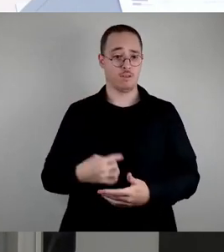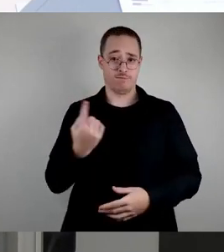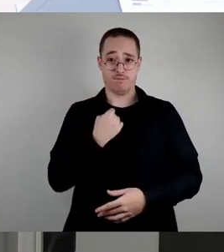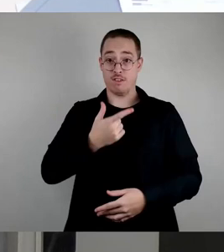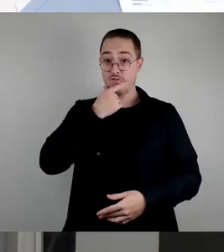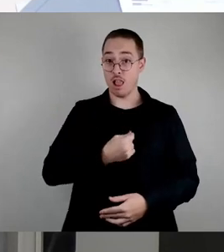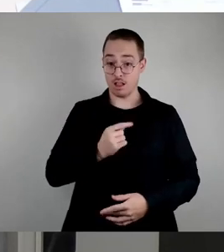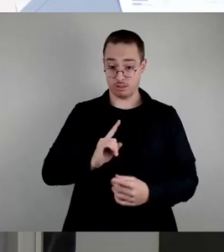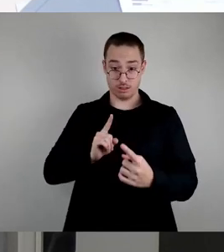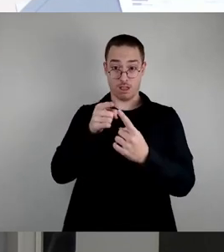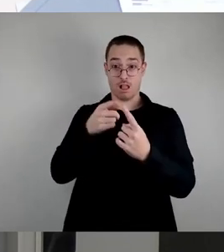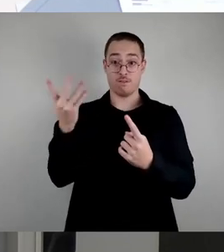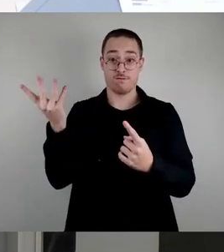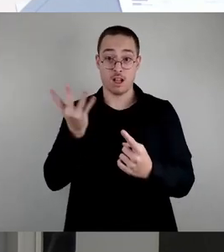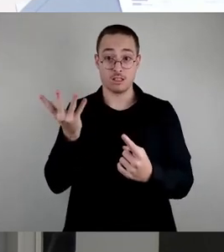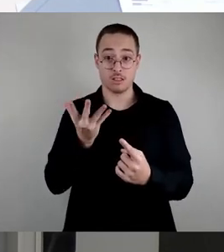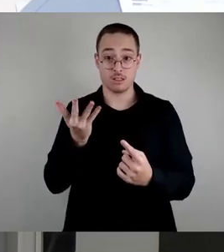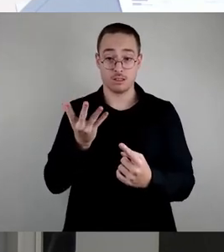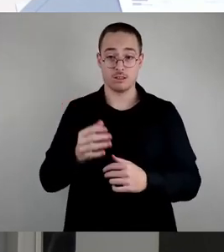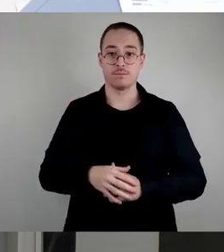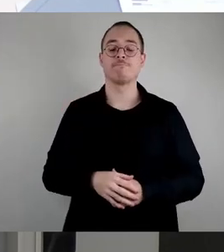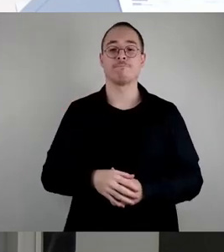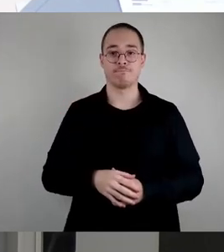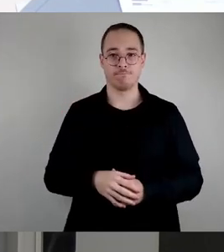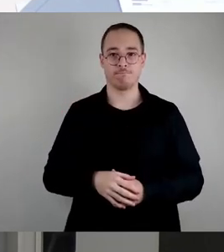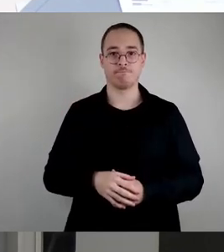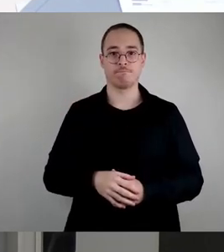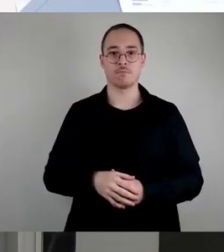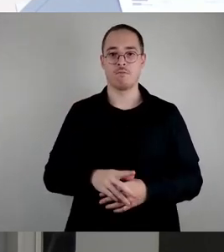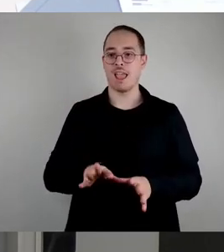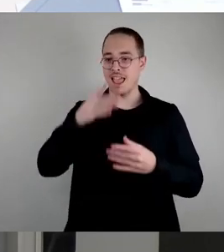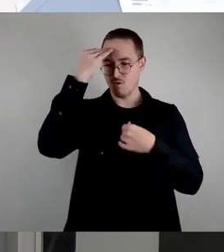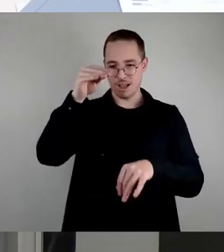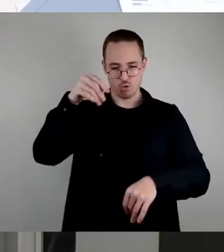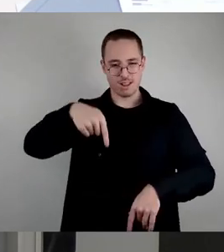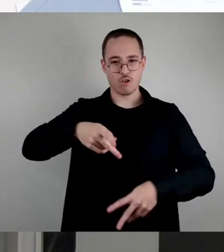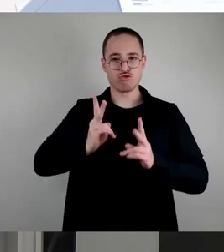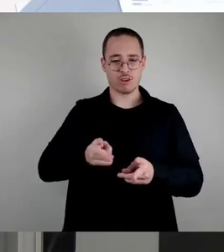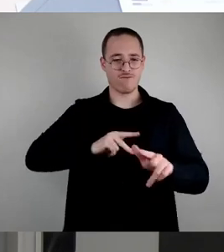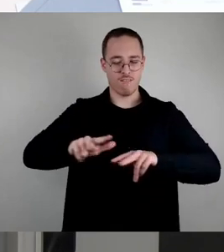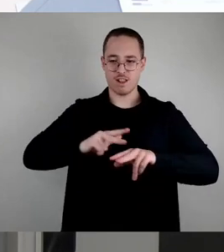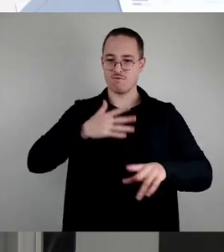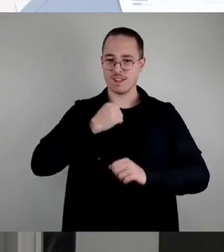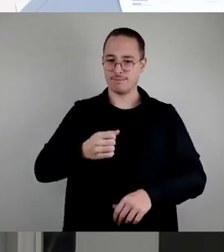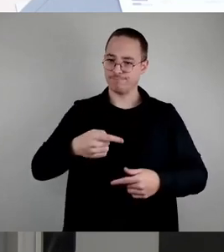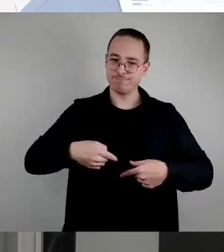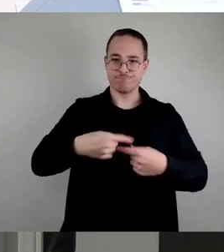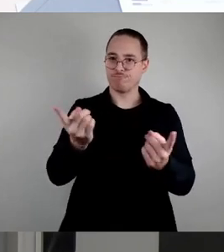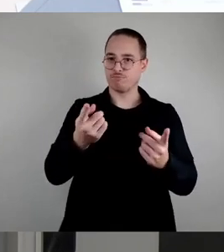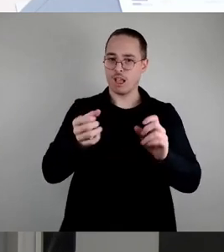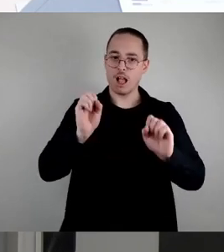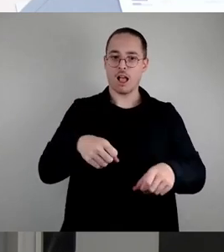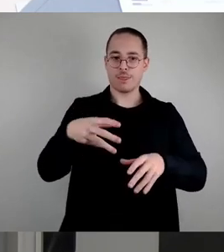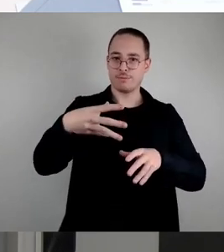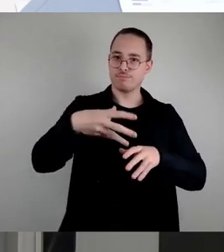Es geht um die Zugänglichkeit zur Information der Stadtverwaltung. Wir möchten die Stadtverwaltung beauftragen, die